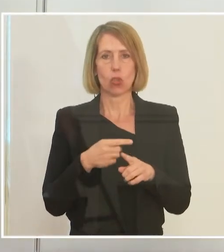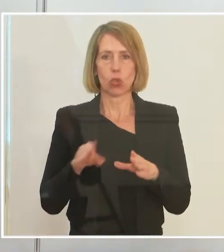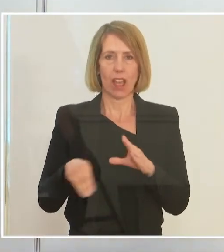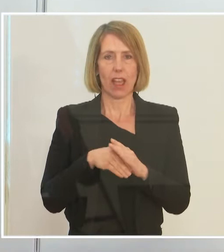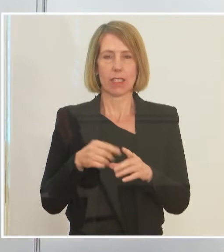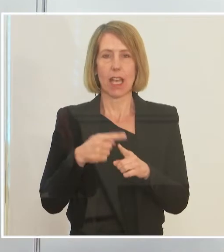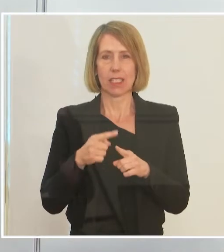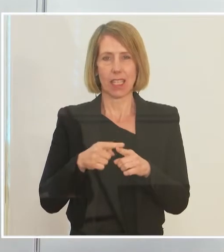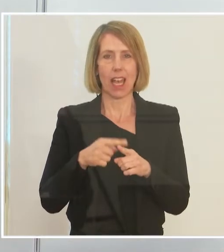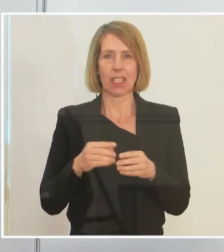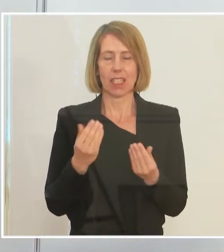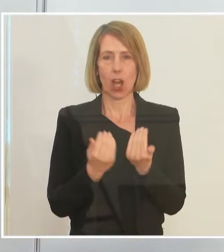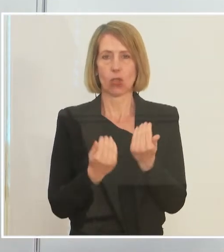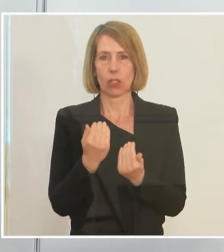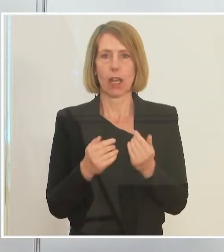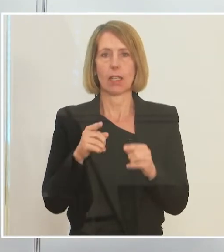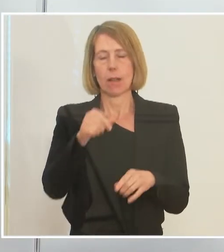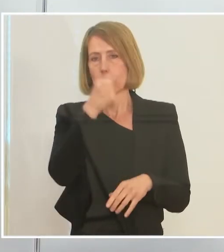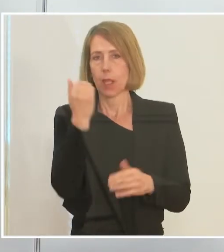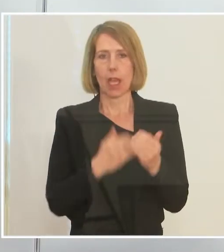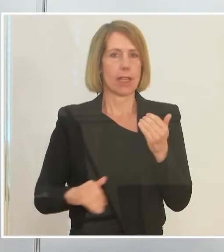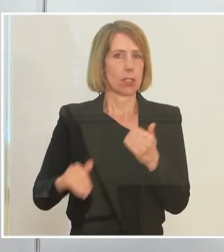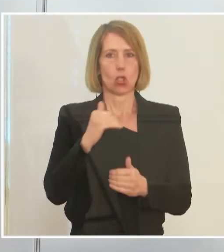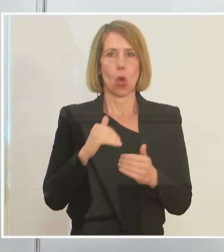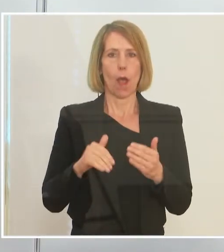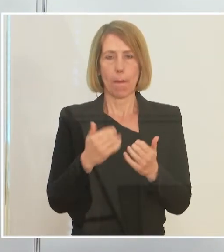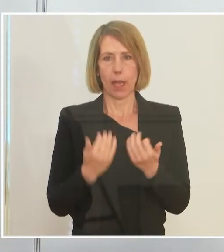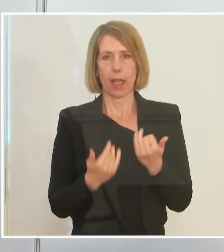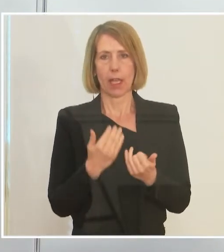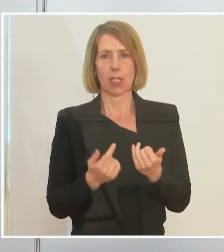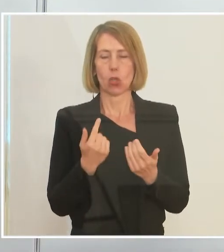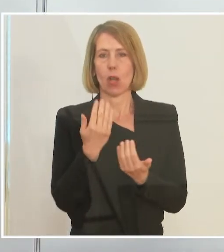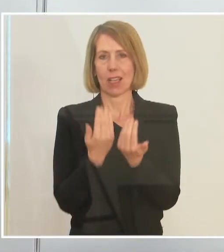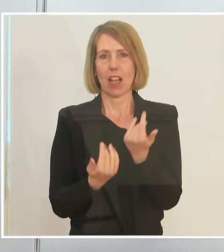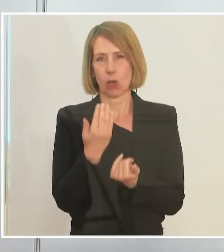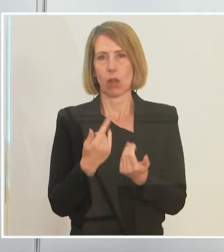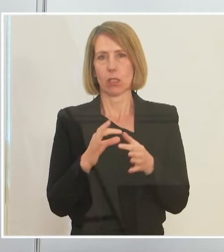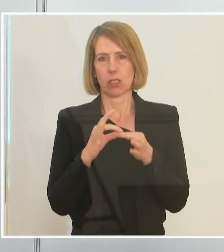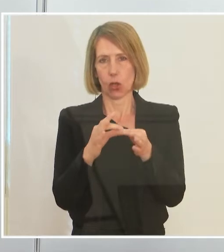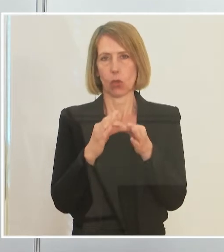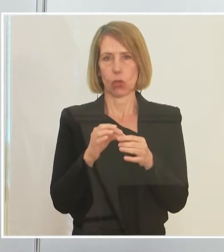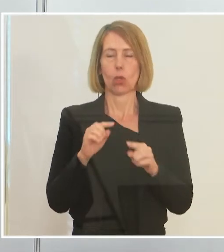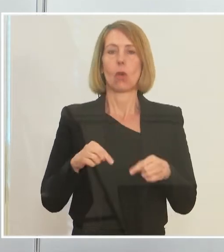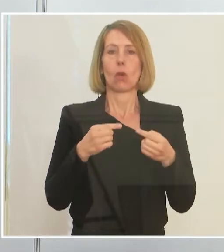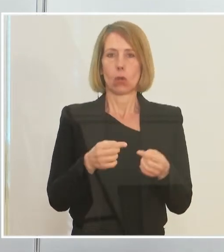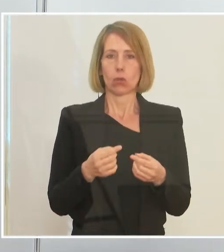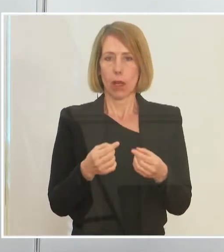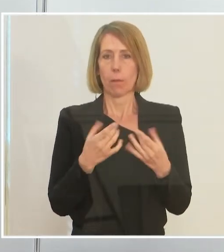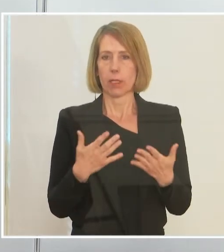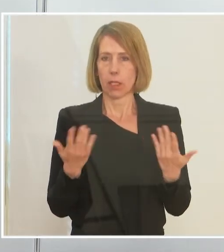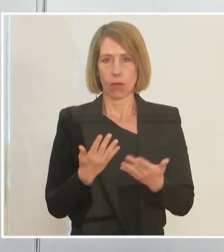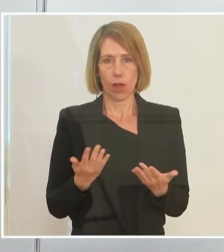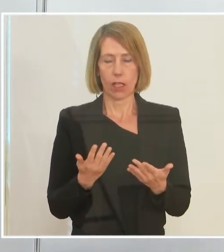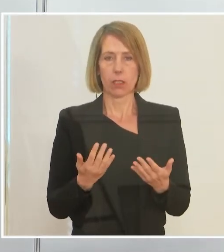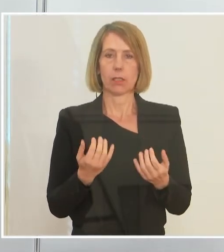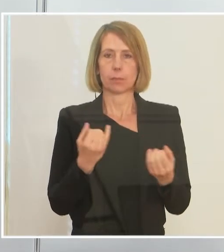Das setzt aber eine völlige Neuberechnung der Kalkulation voraus und Sie kommen damit sehr rasch in